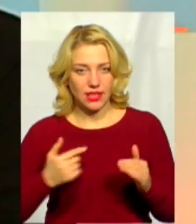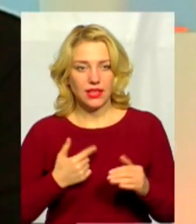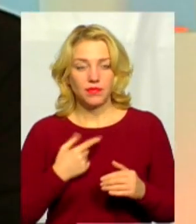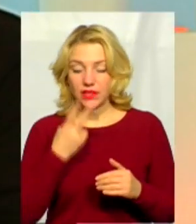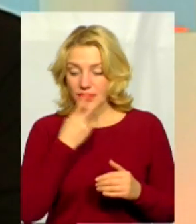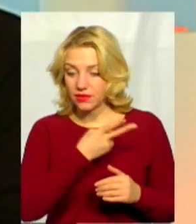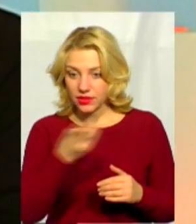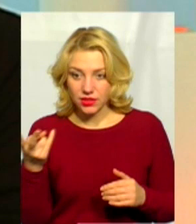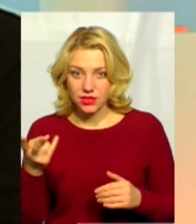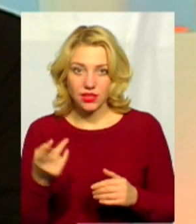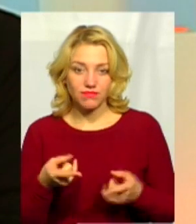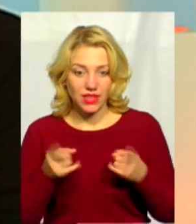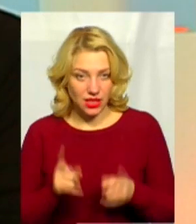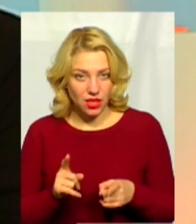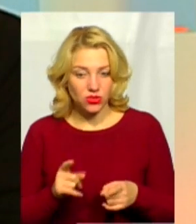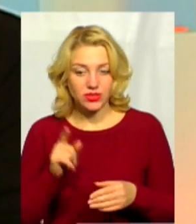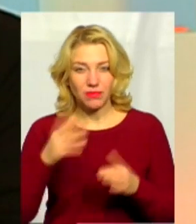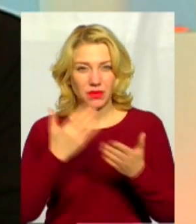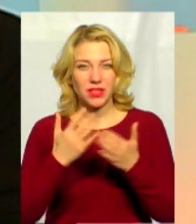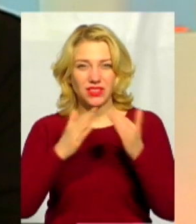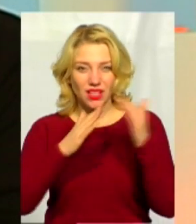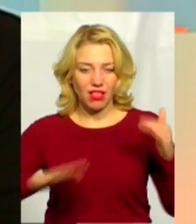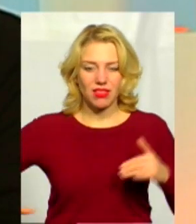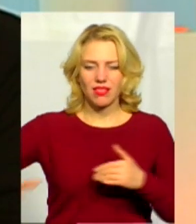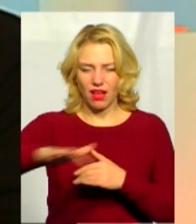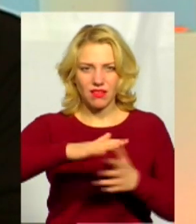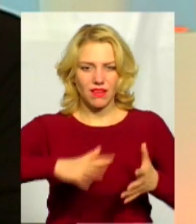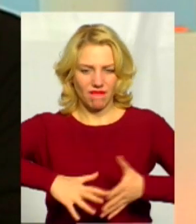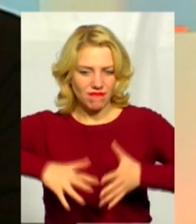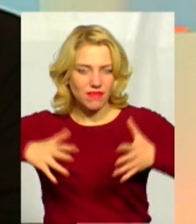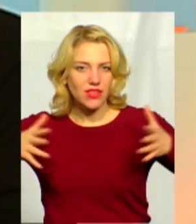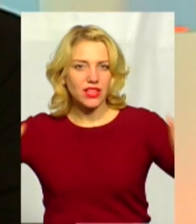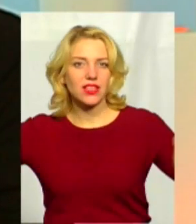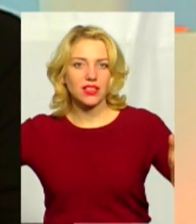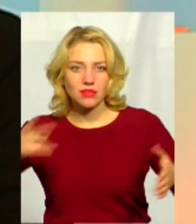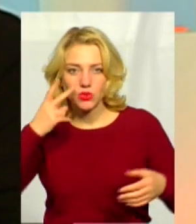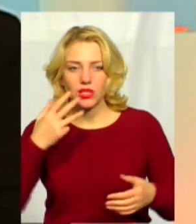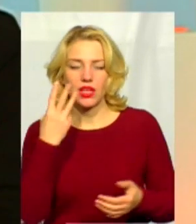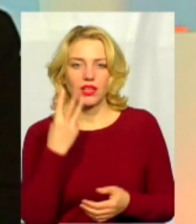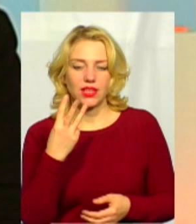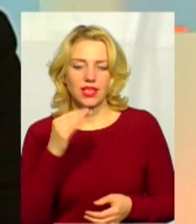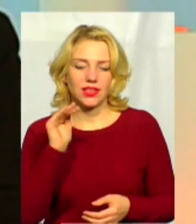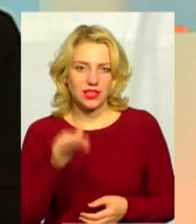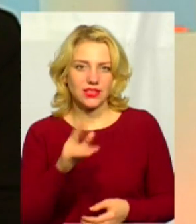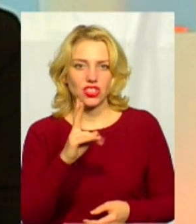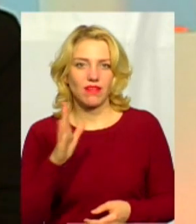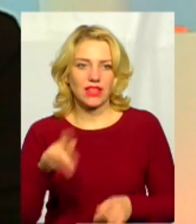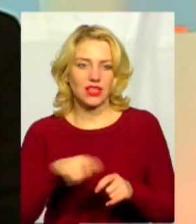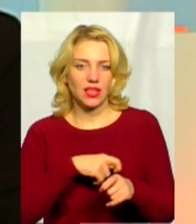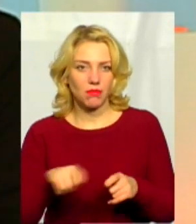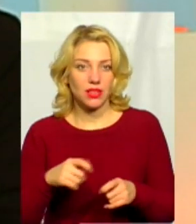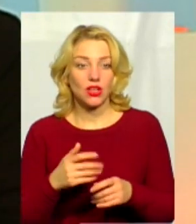реальність, то навіть якщо там дах величезний, там 3 тисячі, скажімо, метрів квадратних, то всього